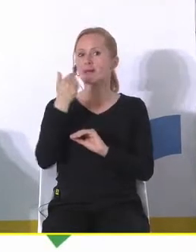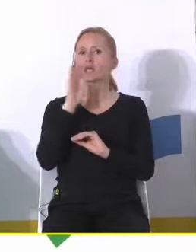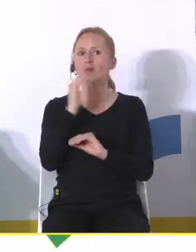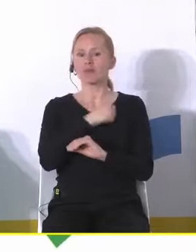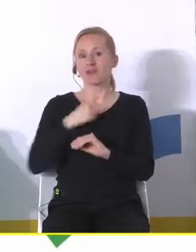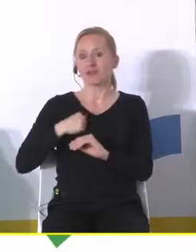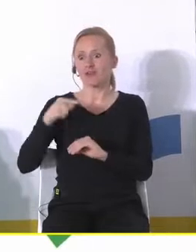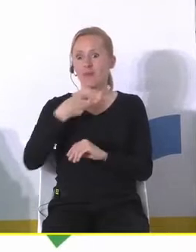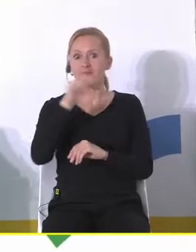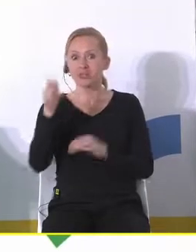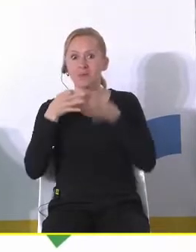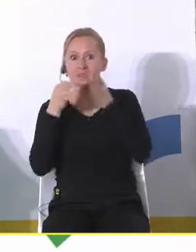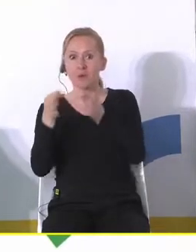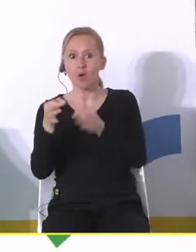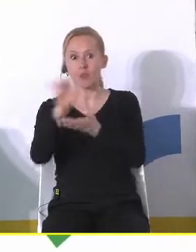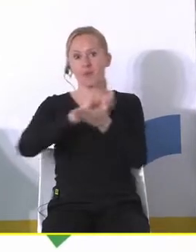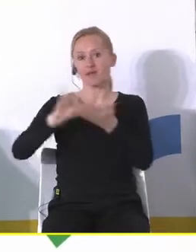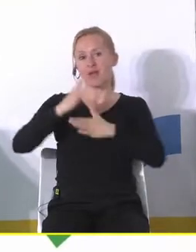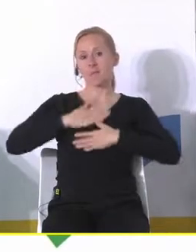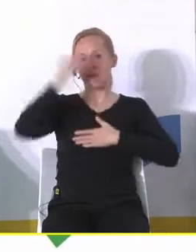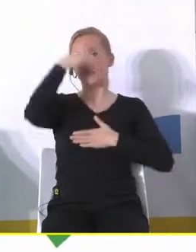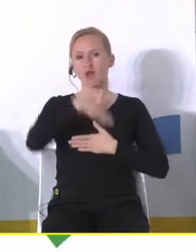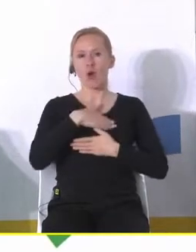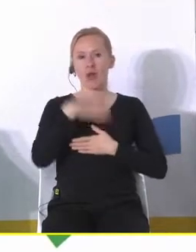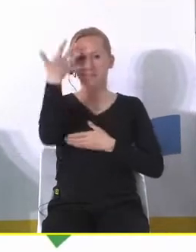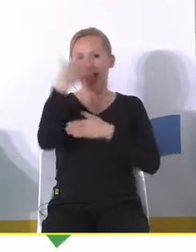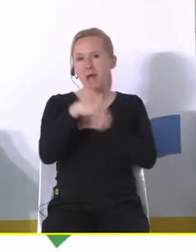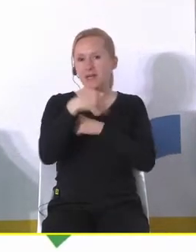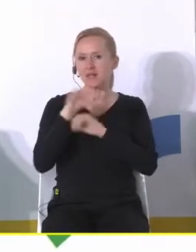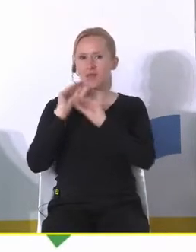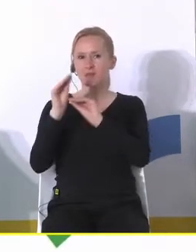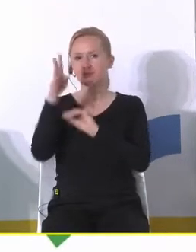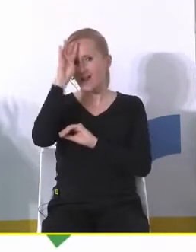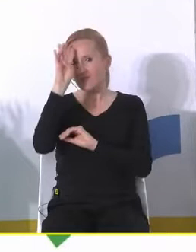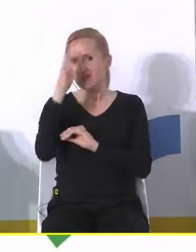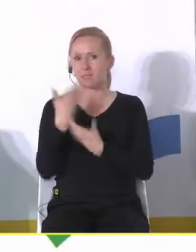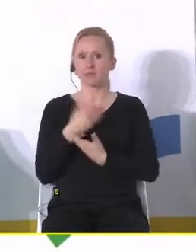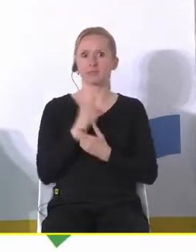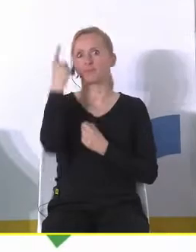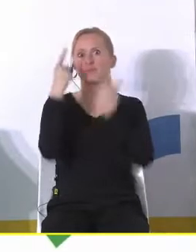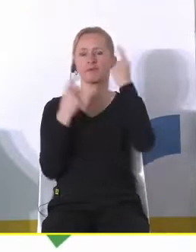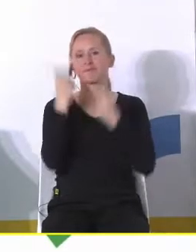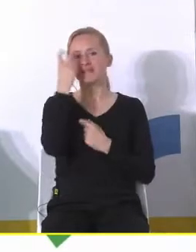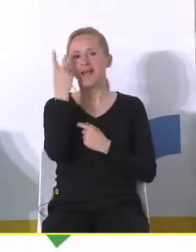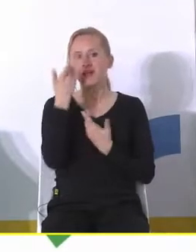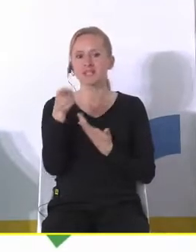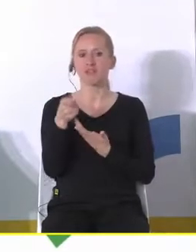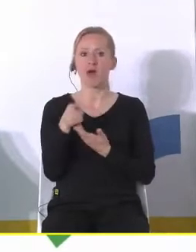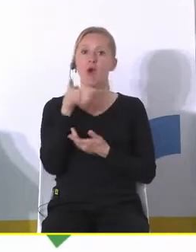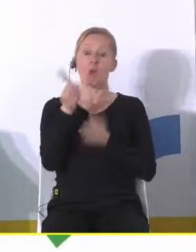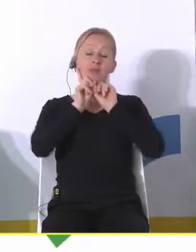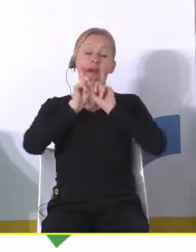tym wozem mamy tutaj w gminie w szkole takiego emerytowanego nauczyciela fizyki no pasjonat zupełny tak i on